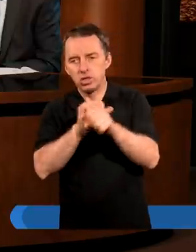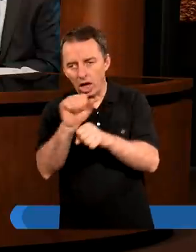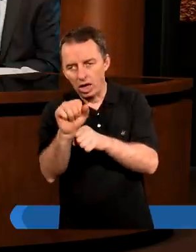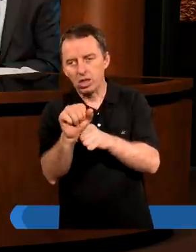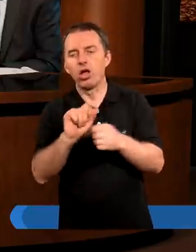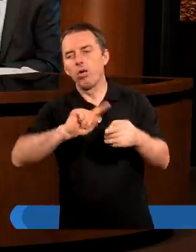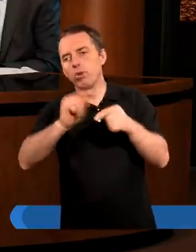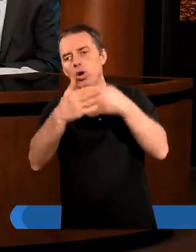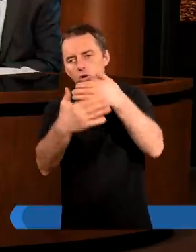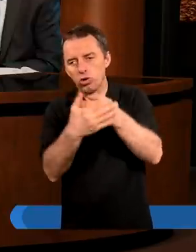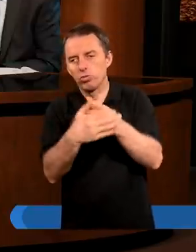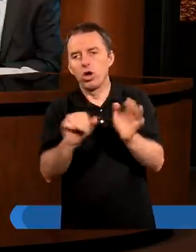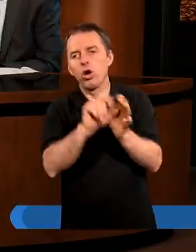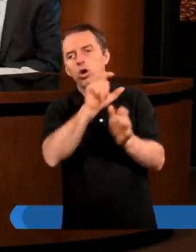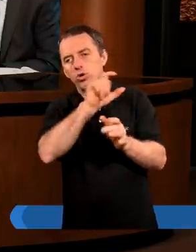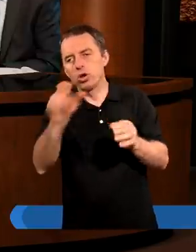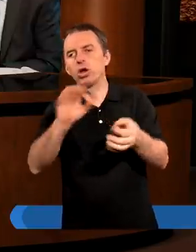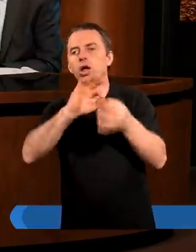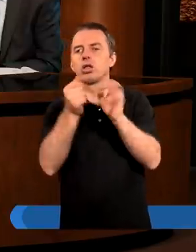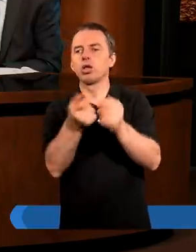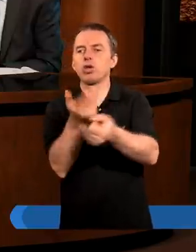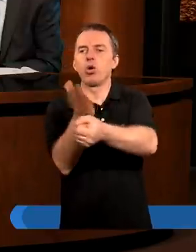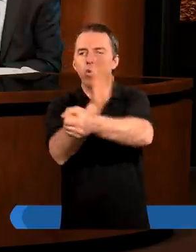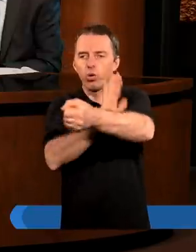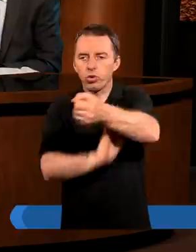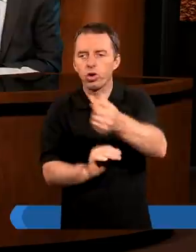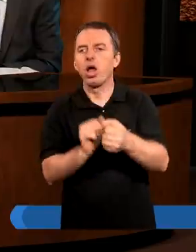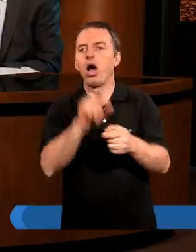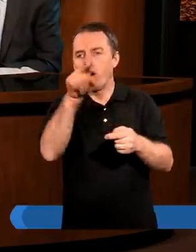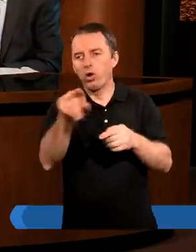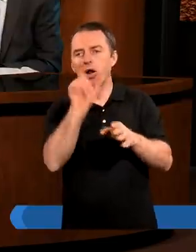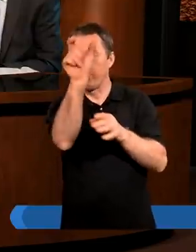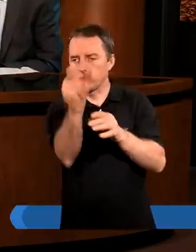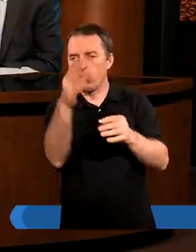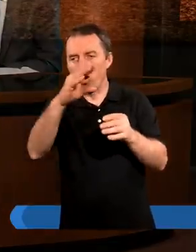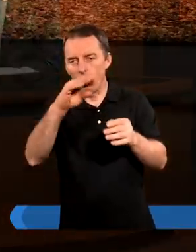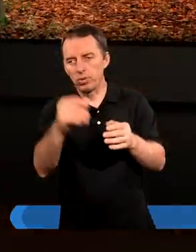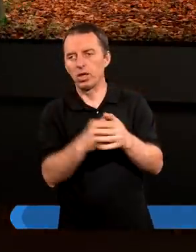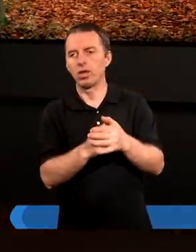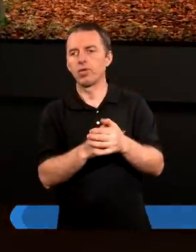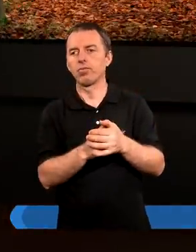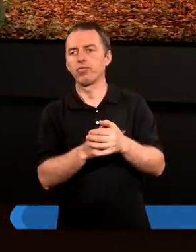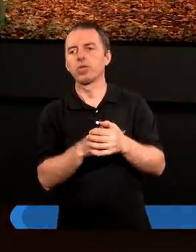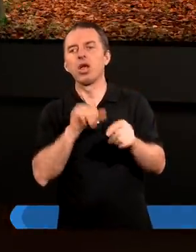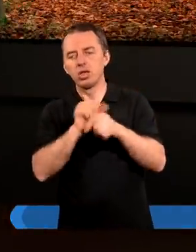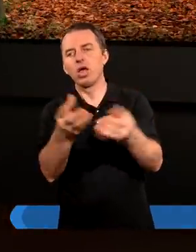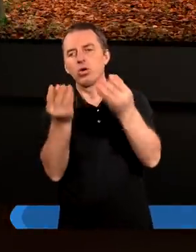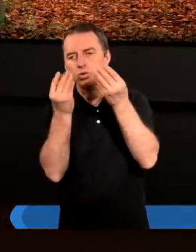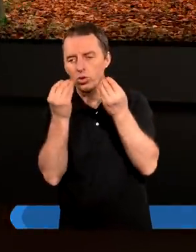już jej poślubiony od czasu, gdyś się urodził, a ona tobie. Chrzest jest